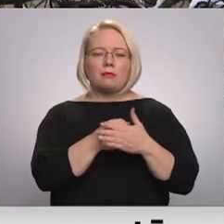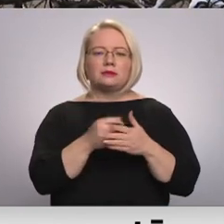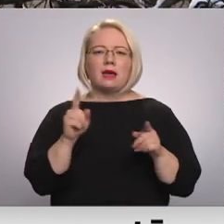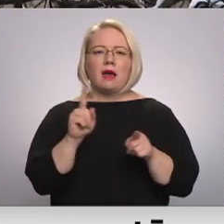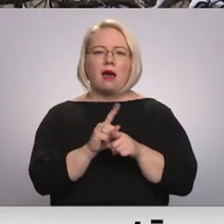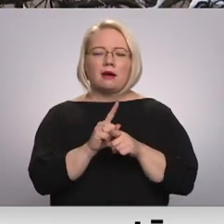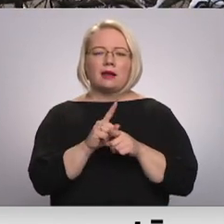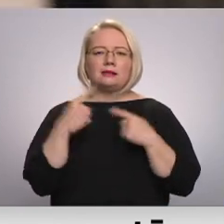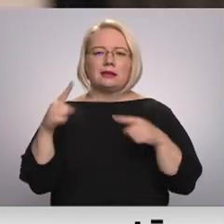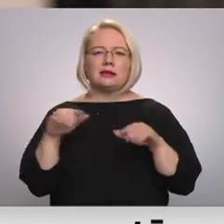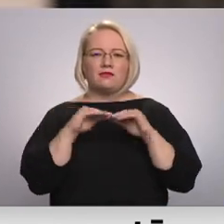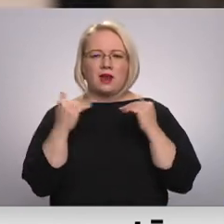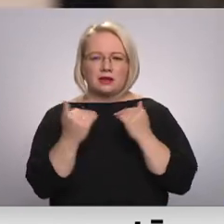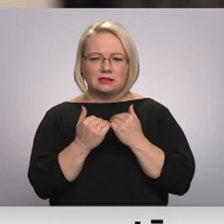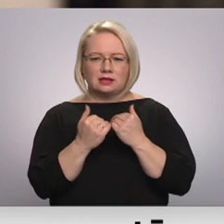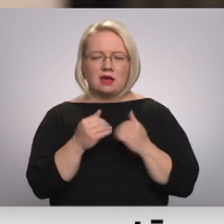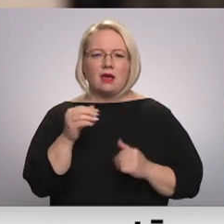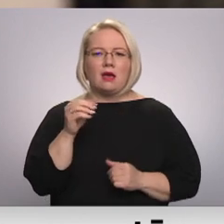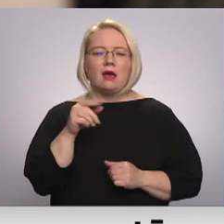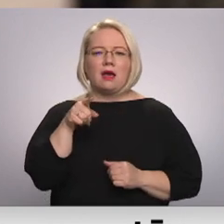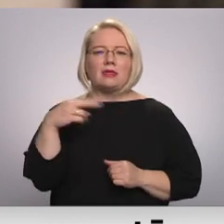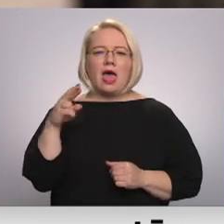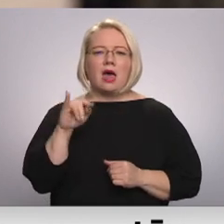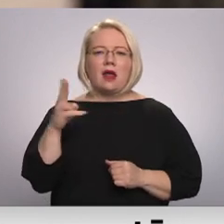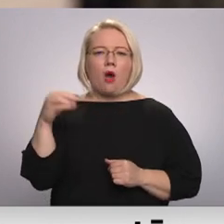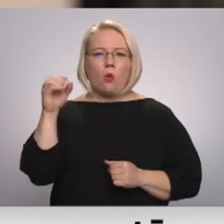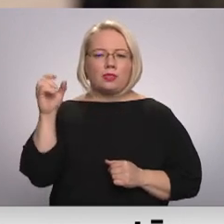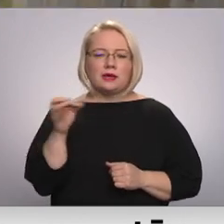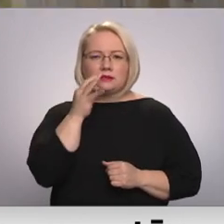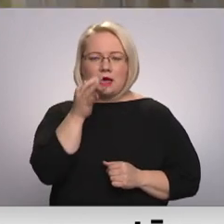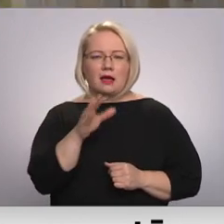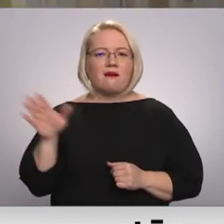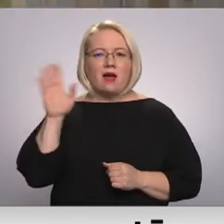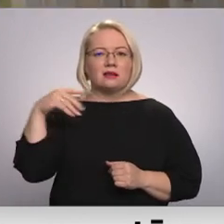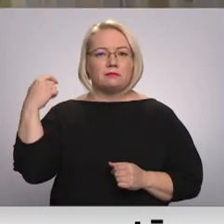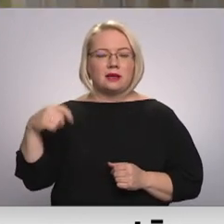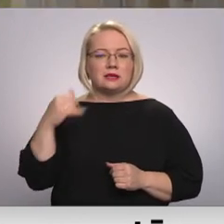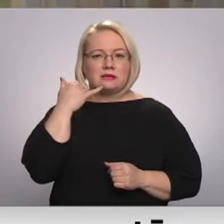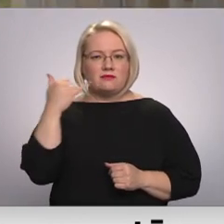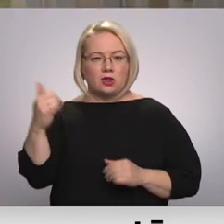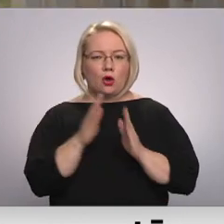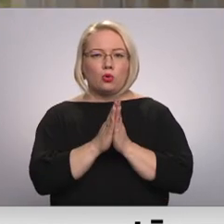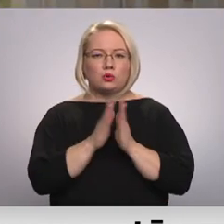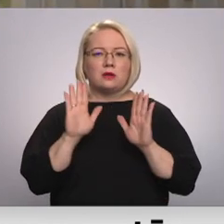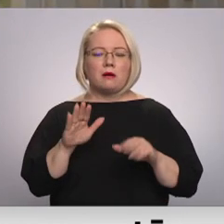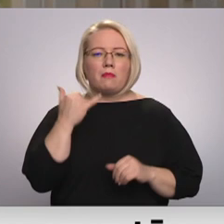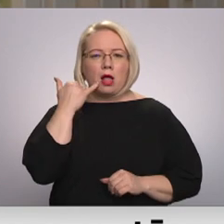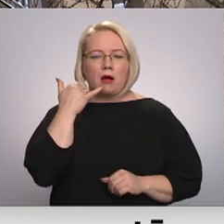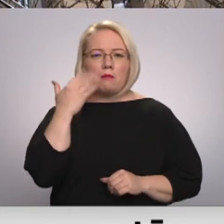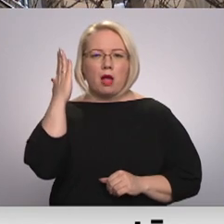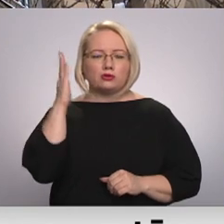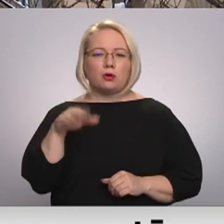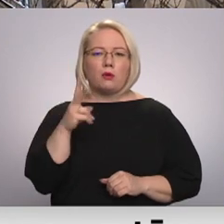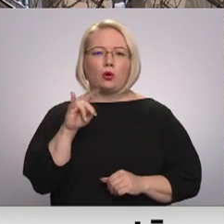atbalstu un frakcijas deputācija nesevojika un vita tēraudu atklāja, ka valsts prezidents viņām zvanījis un lūdzis balsot par Kucinu. Šās dienas